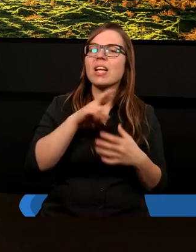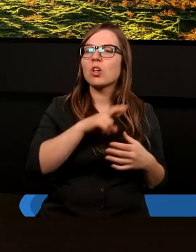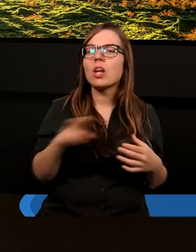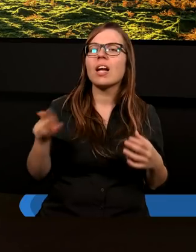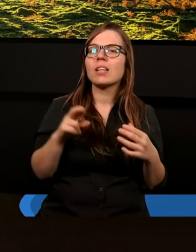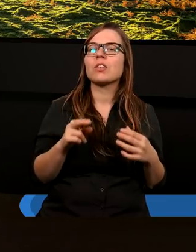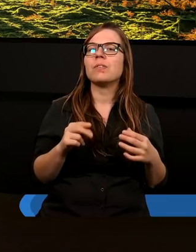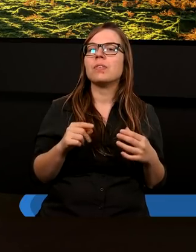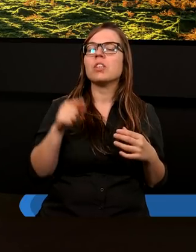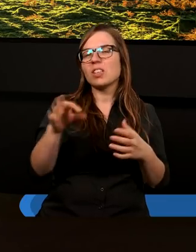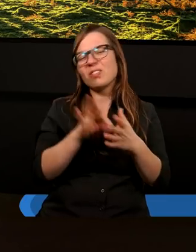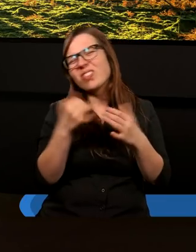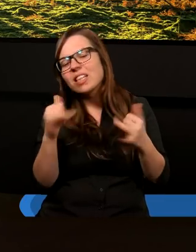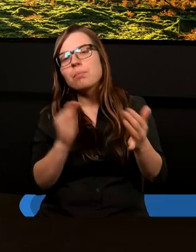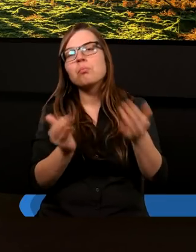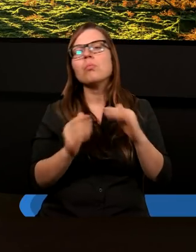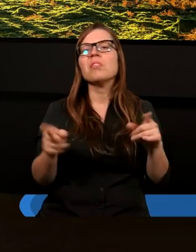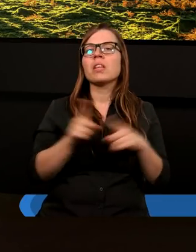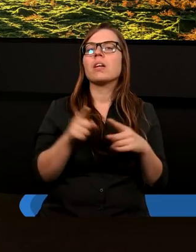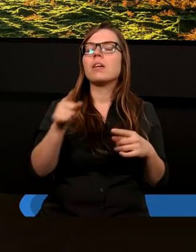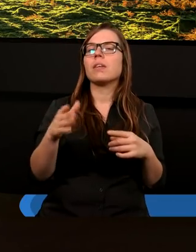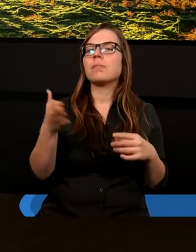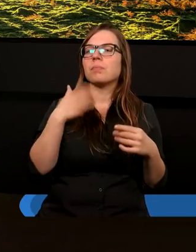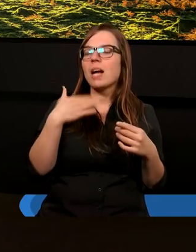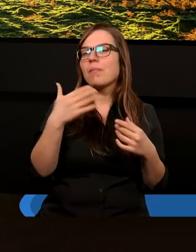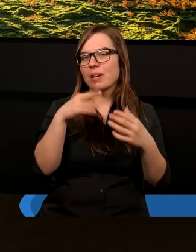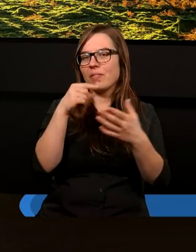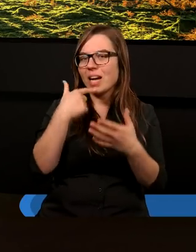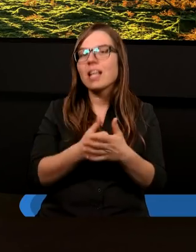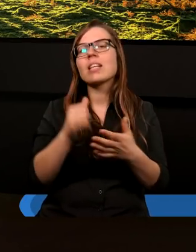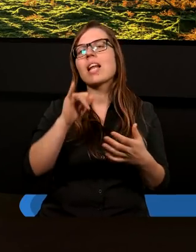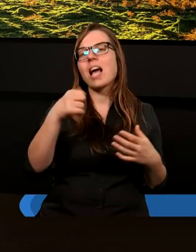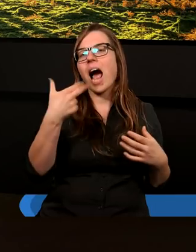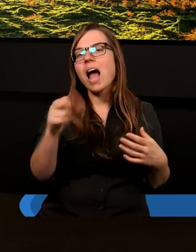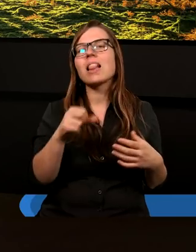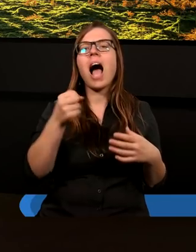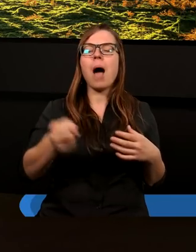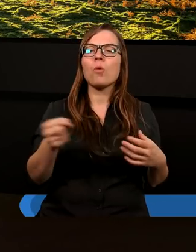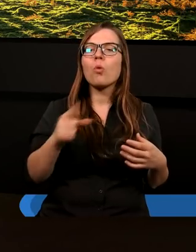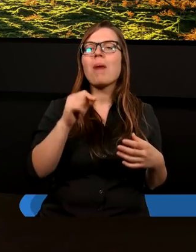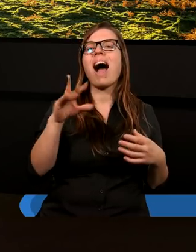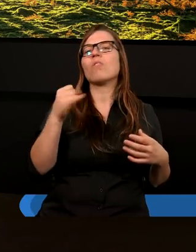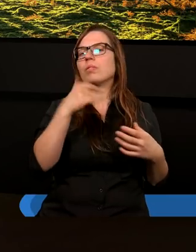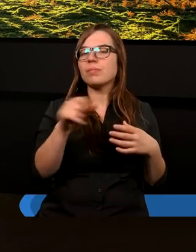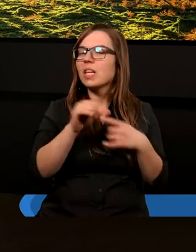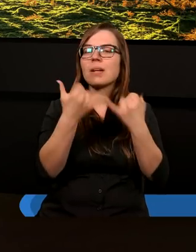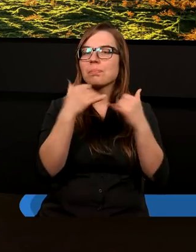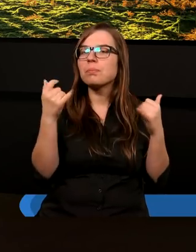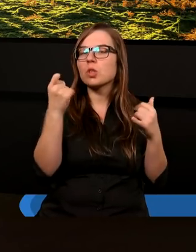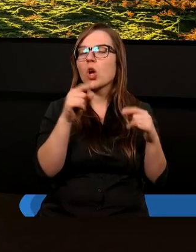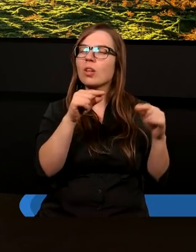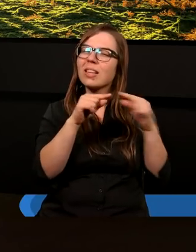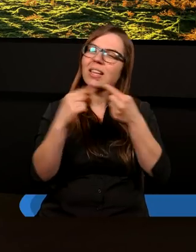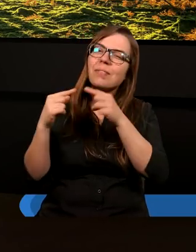same, troszkę w inny sposób. Mamy listy Pawła inaczej napisane, listy Jana inaczej napisane. Ta nić jest troszkę